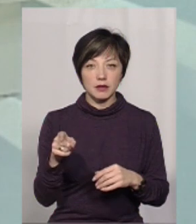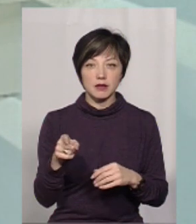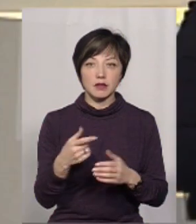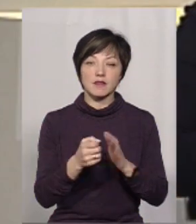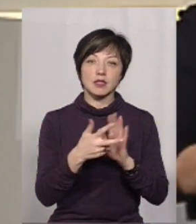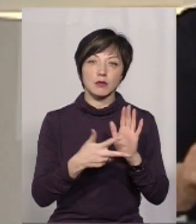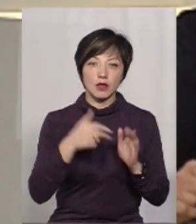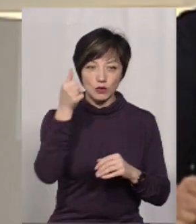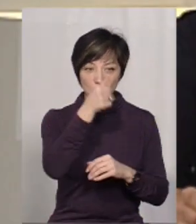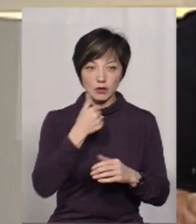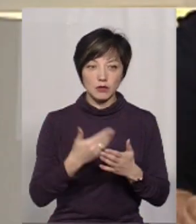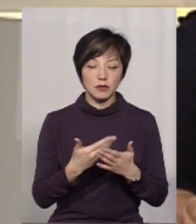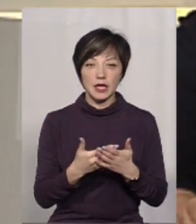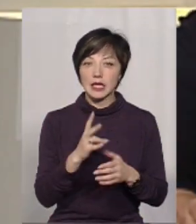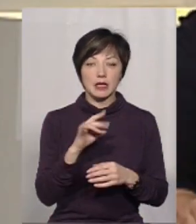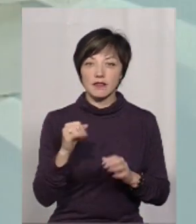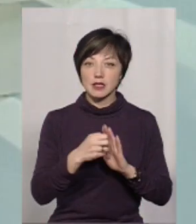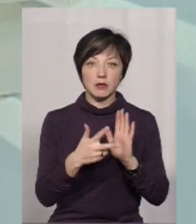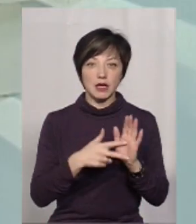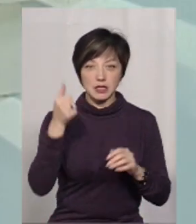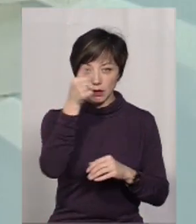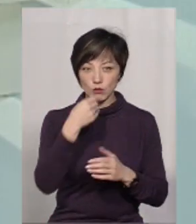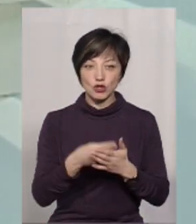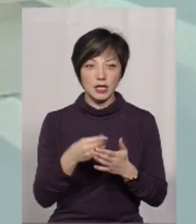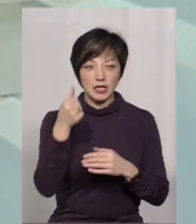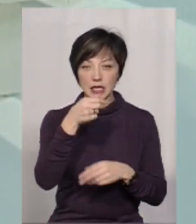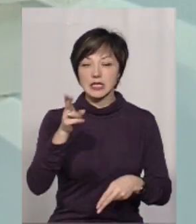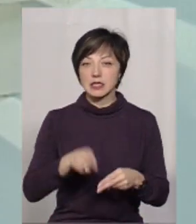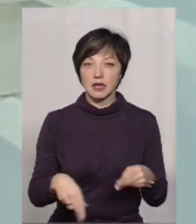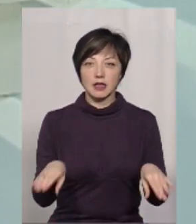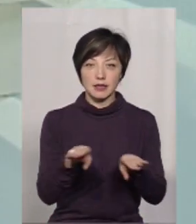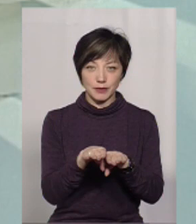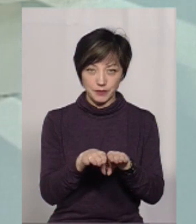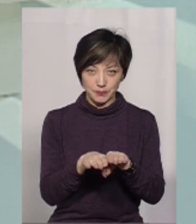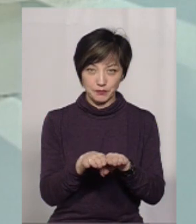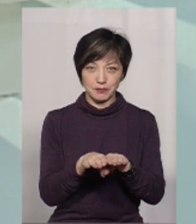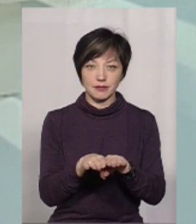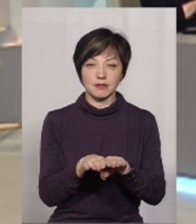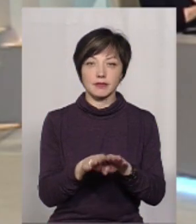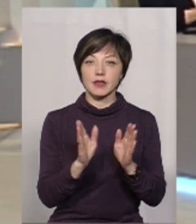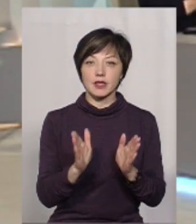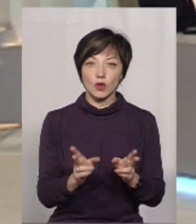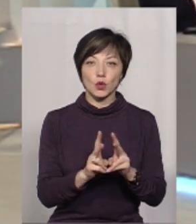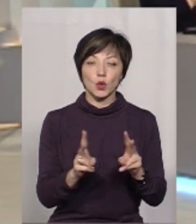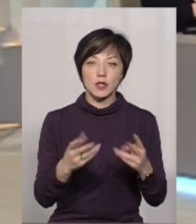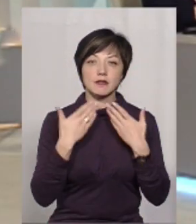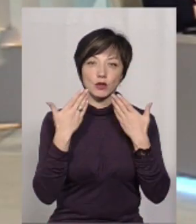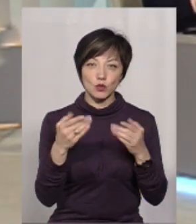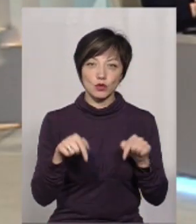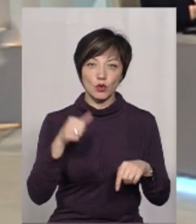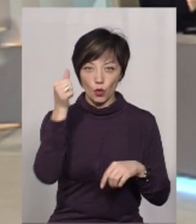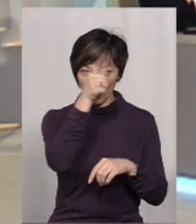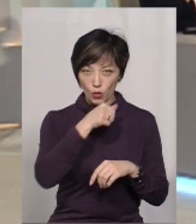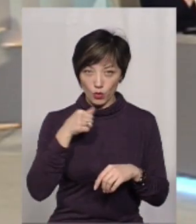коли? Ну, в 2018 році. Ні, ну, 2018 рік, бюджетний рік закритий. А, тобто, це тільки ті, хто звернувся